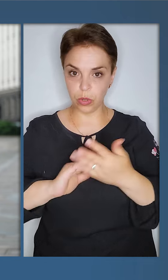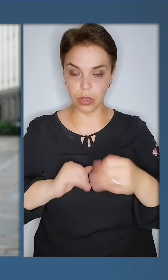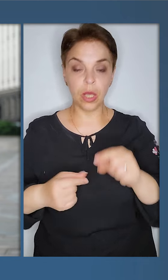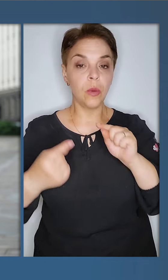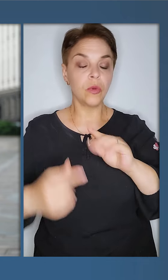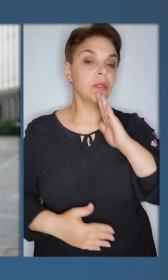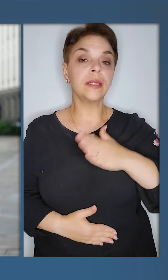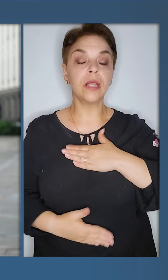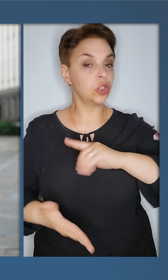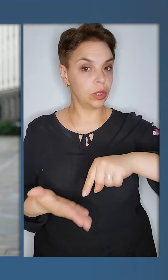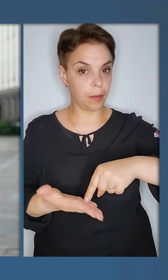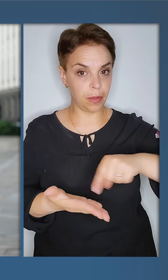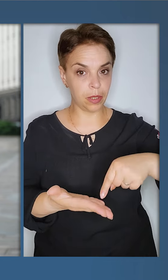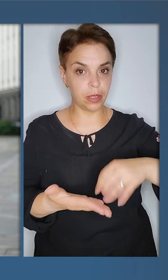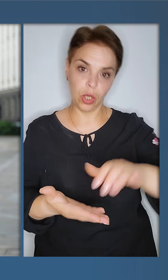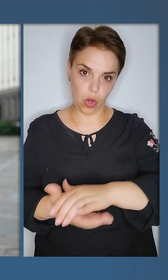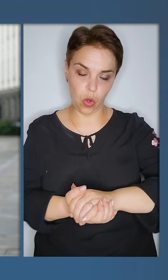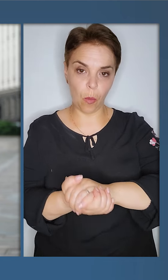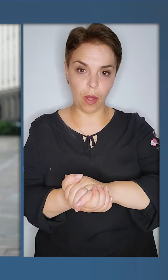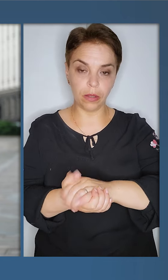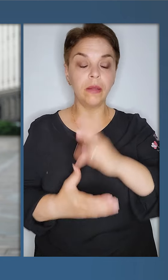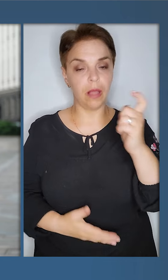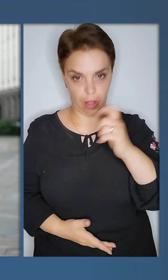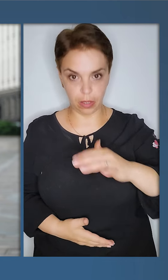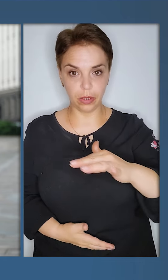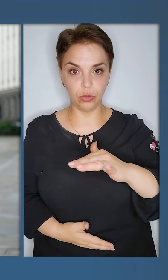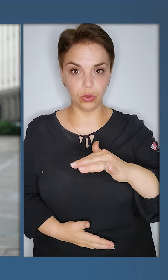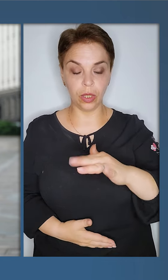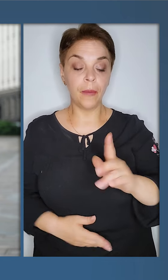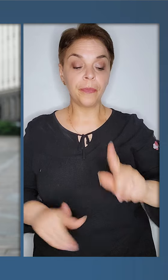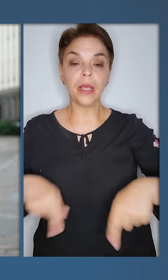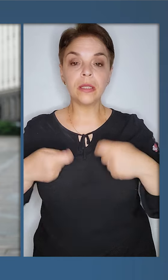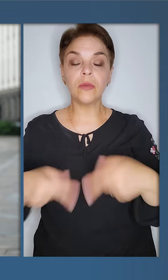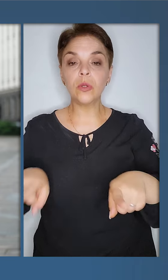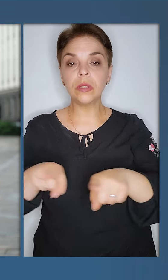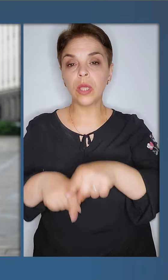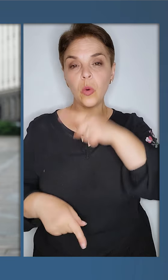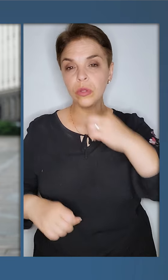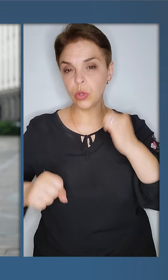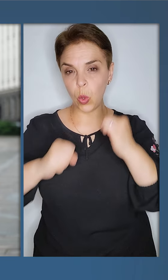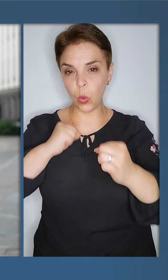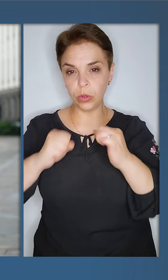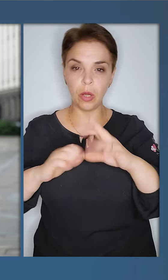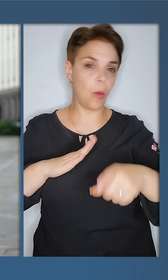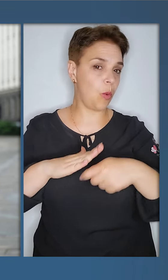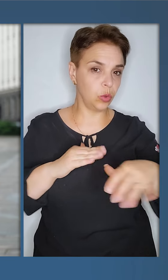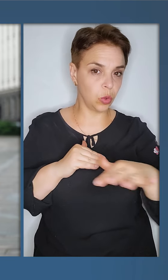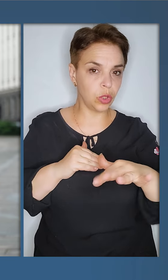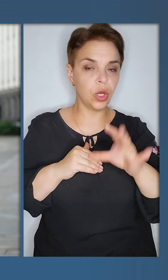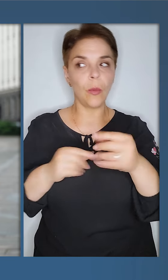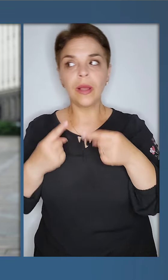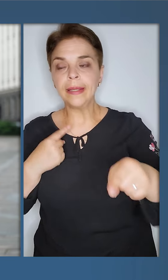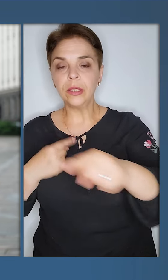позицій, проти наших міст та громад на Харківщині. Завдаються такі російські удари і по